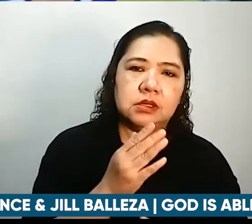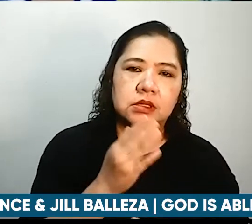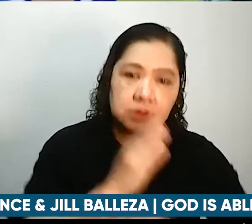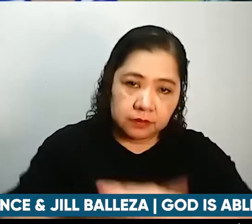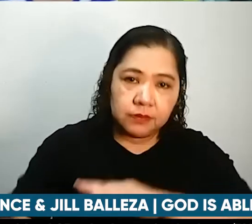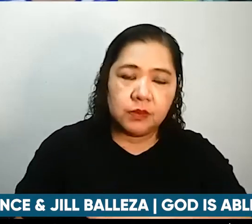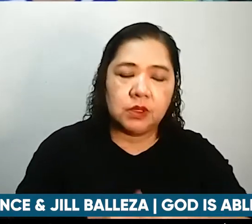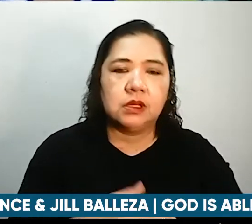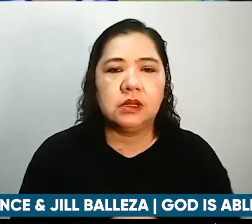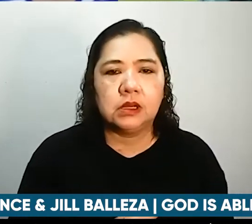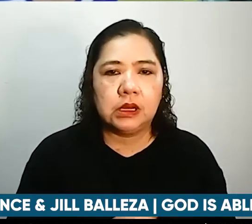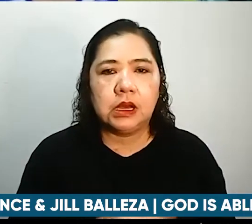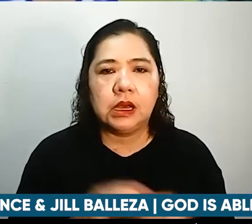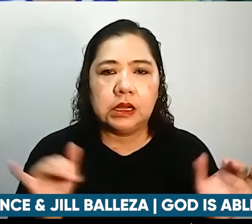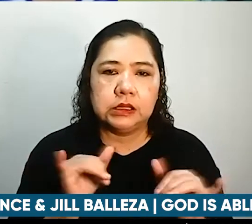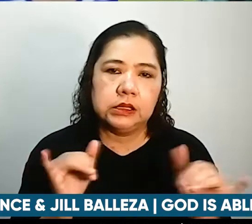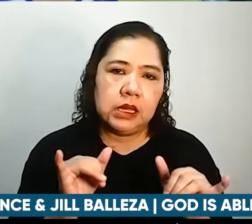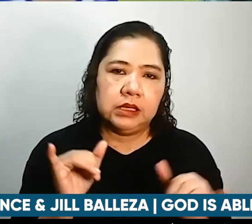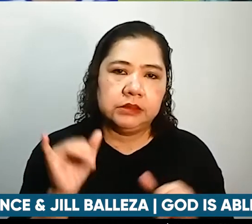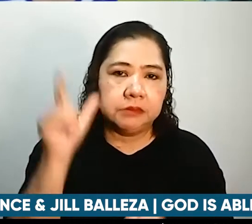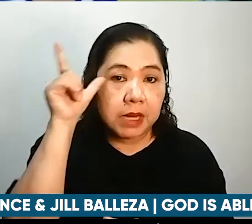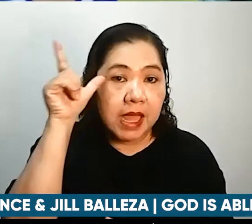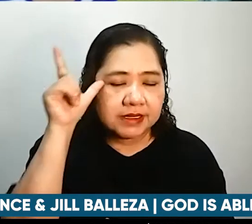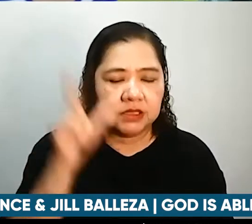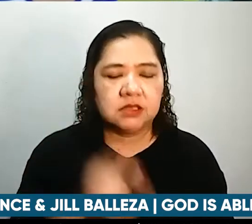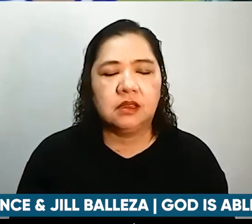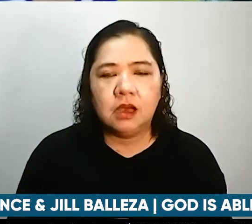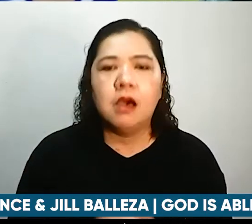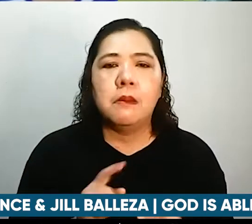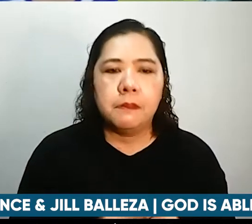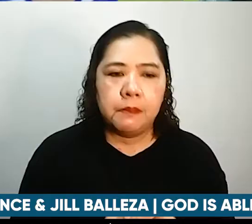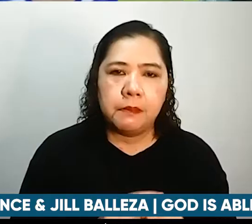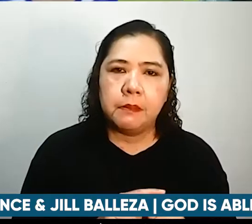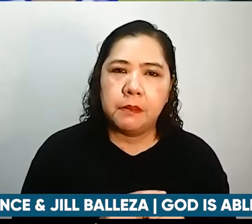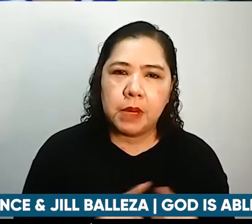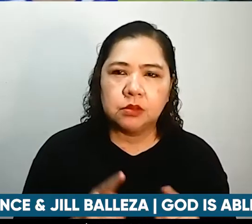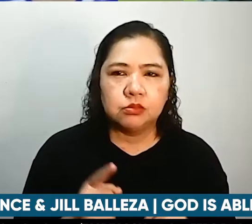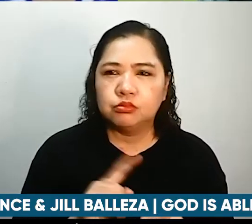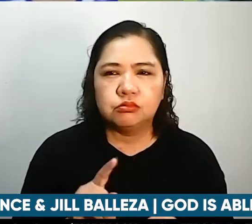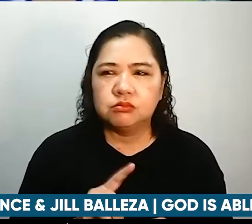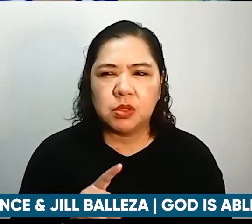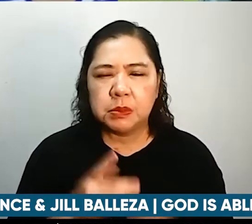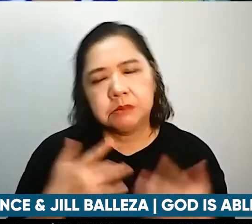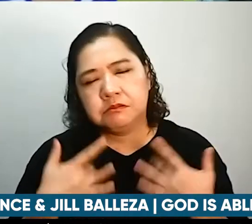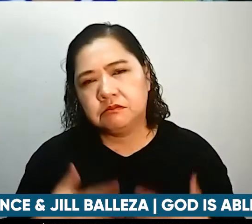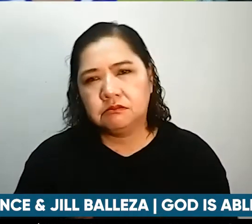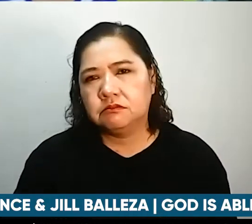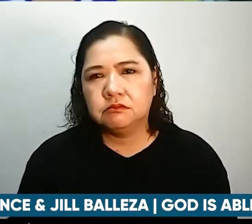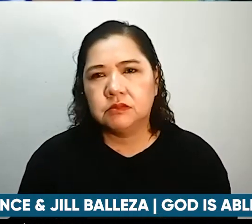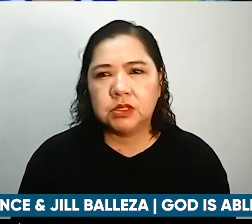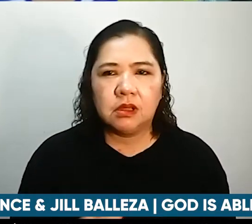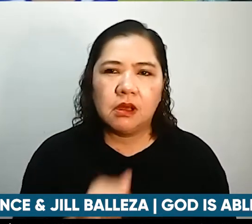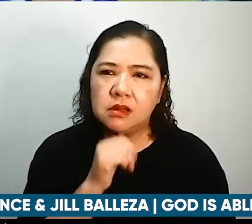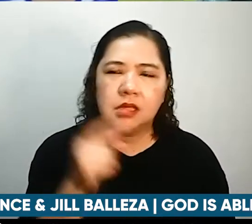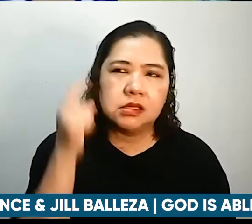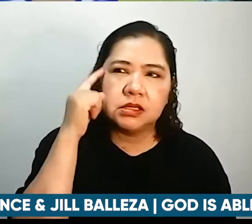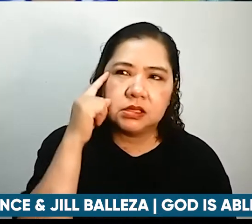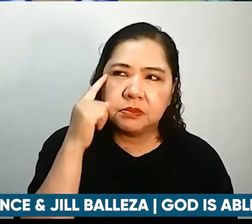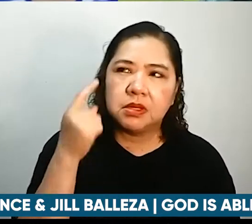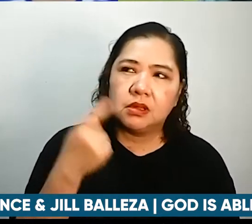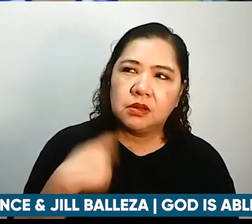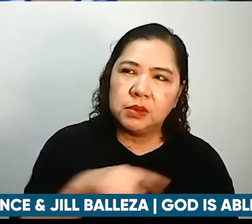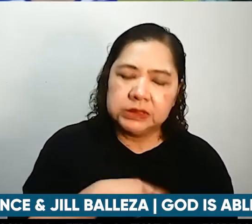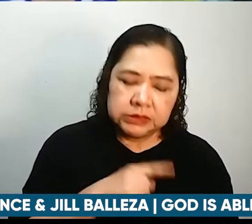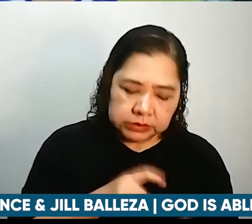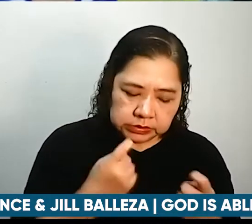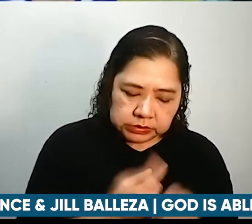-down na tingin natin ay lesser tayo o tingin natin may pagkukulang, may pagkakasala tayo kaya tayo pinarusahan ng Diyos. Huwag tayo mag